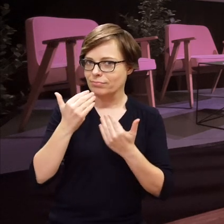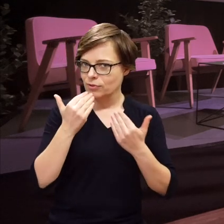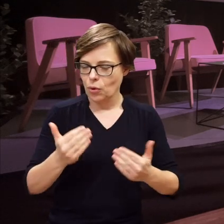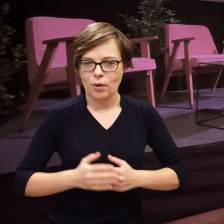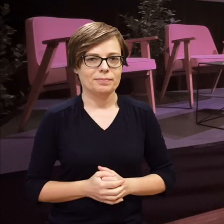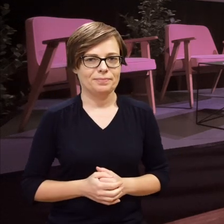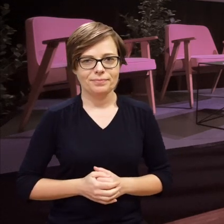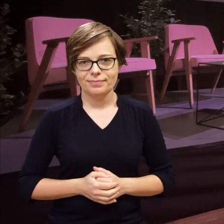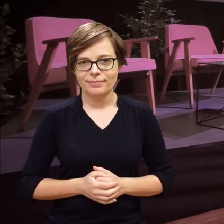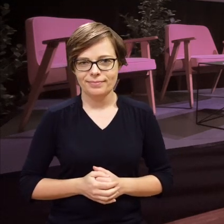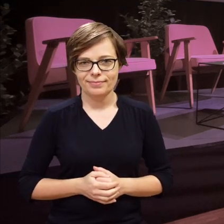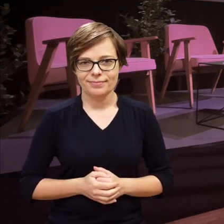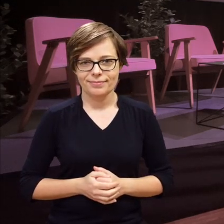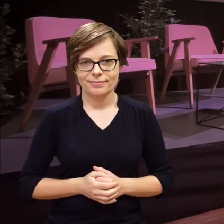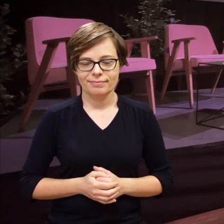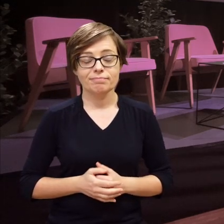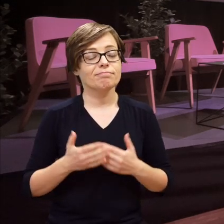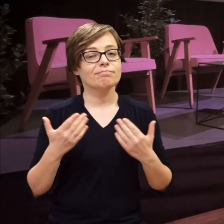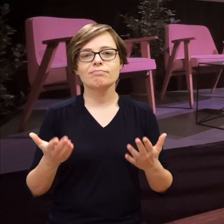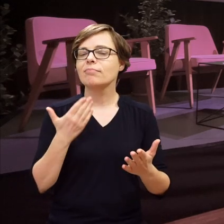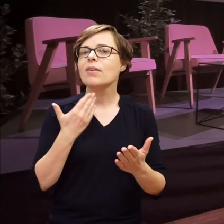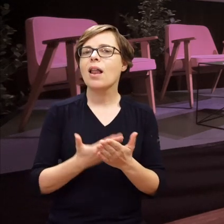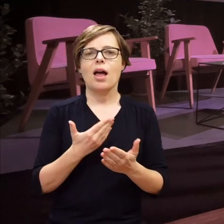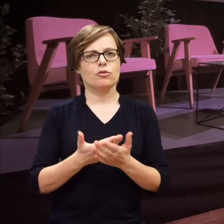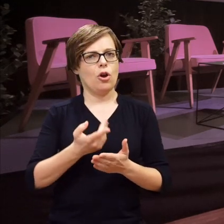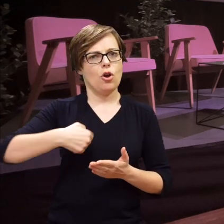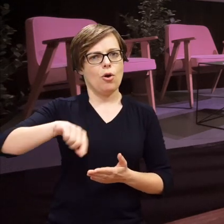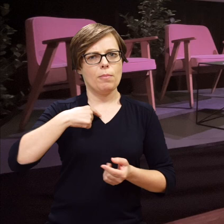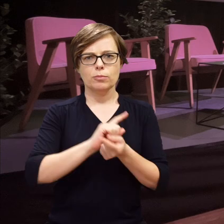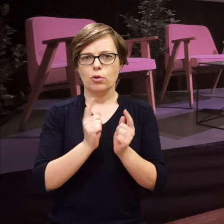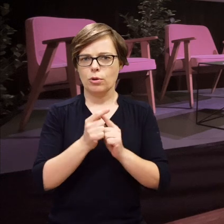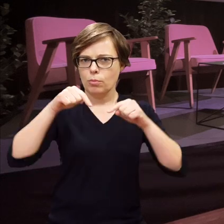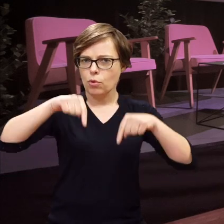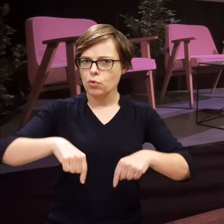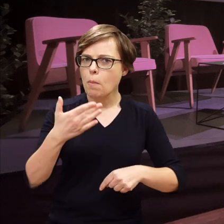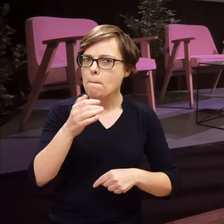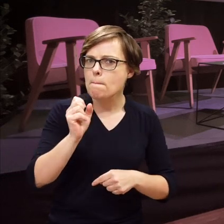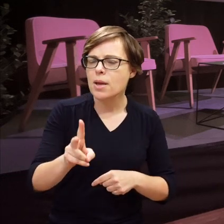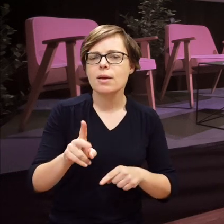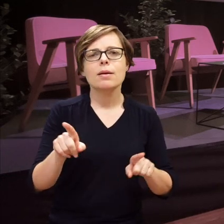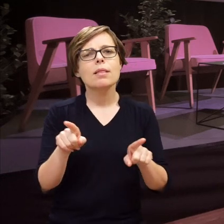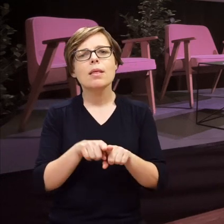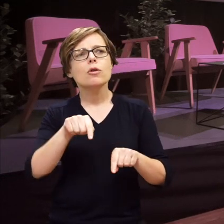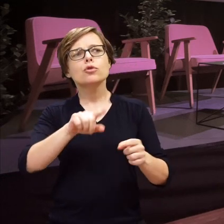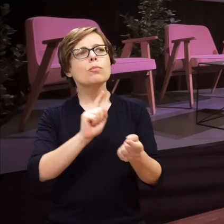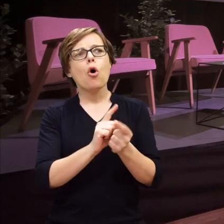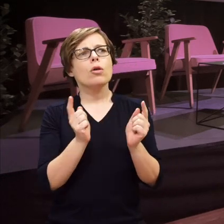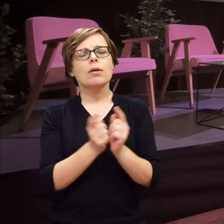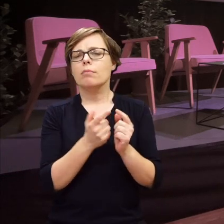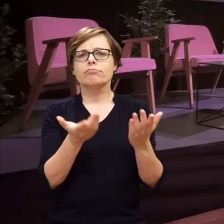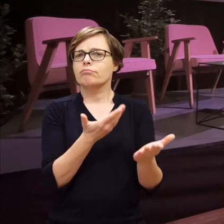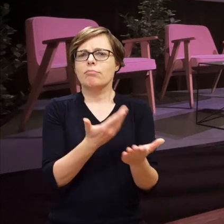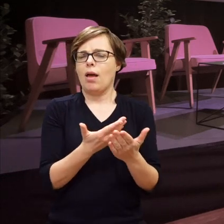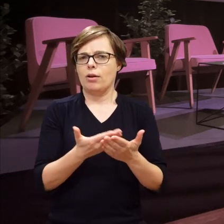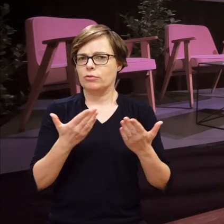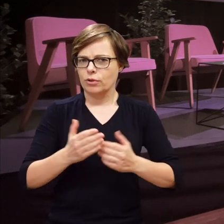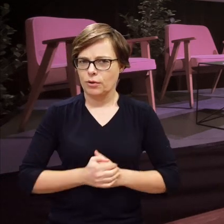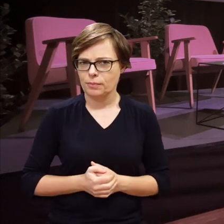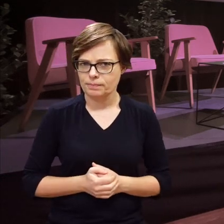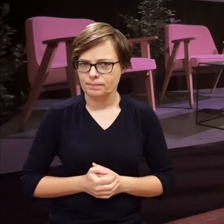na wstępie. I dlaczego właśnie spotykamy się w Miku, dlaczego w takiej odsłonie, o czym za chwilkę.